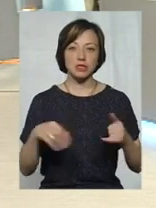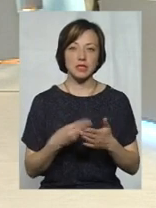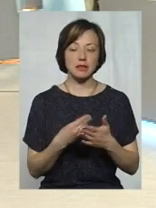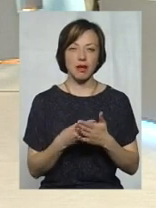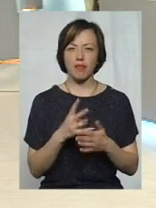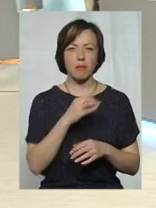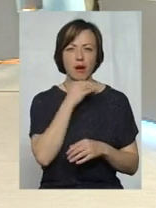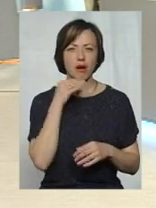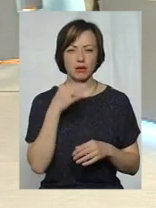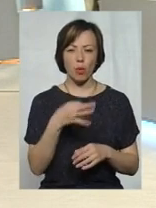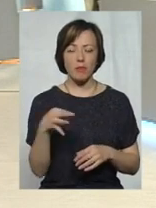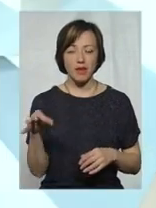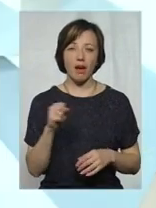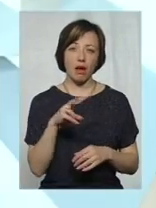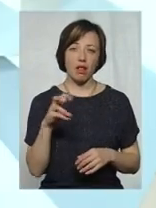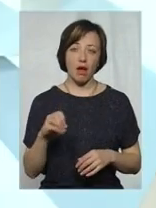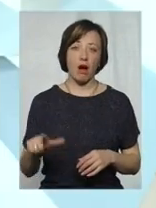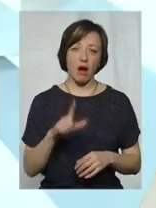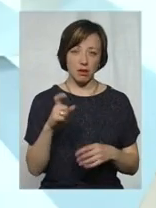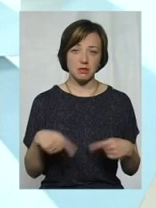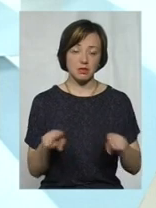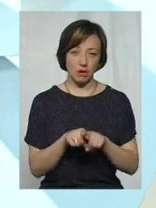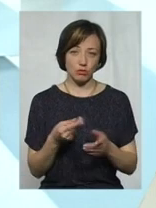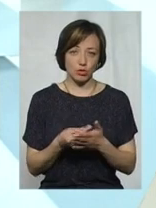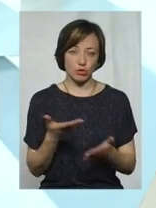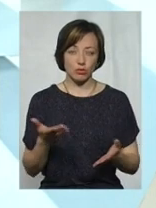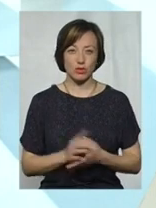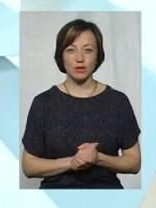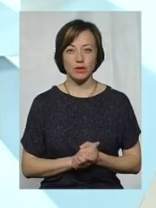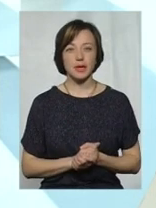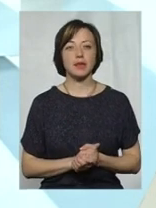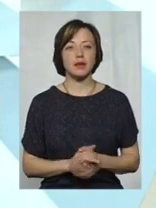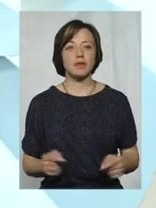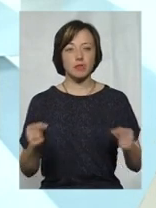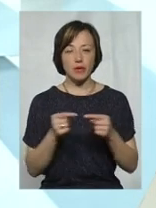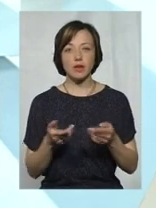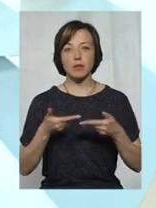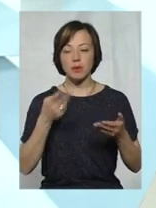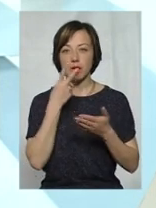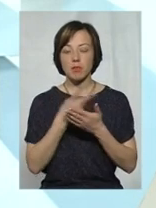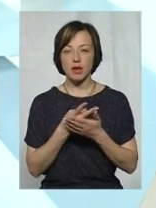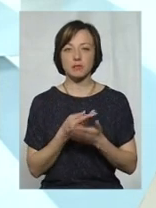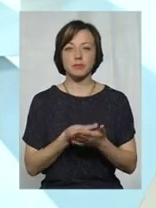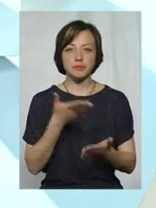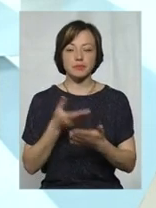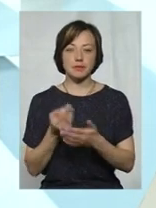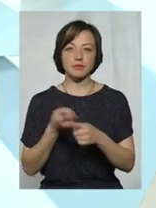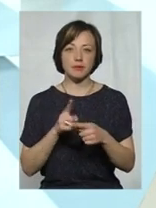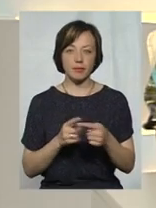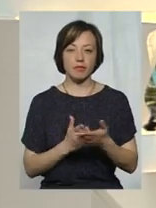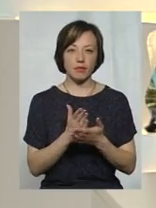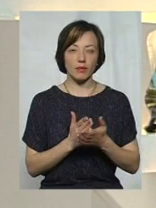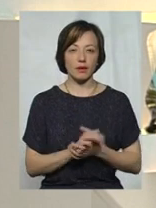небагато, звичайно, копійки, але на газ також. Ну, відповідно, ми бачимо ріст цих послуг, і тому...